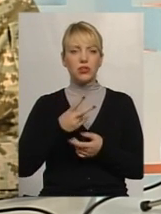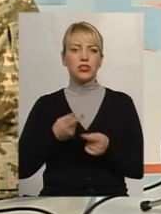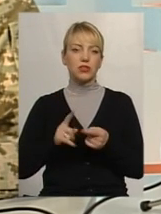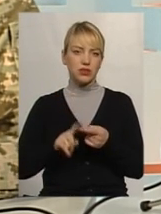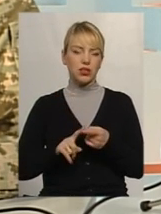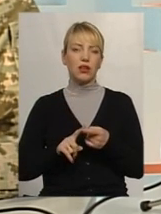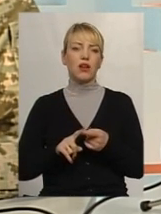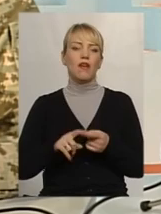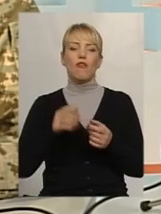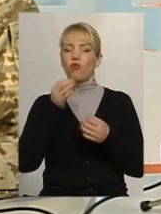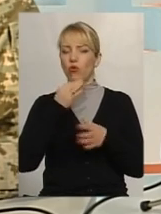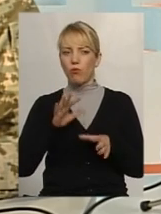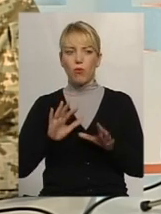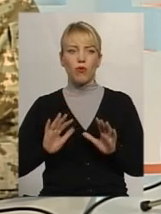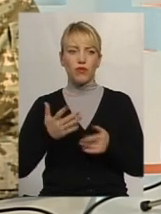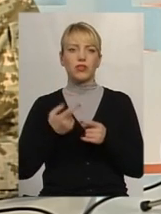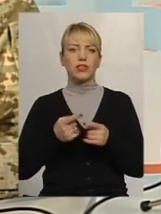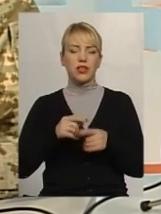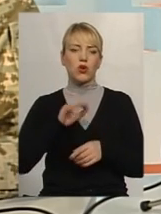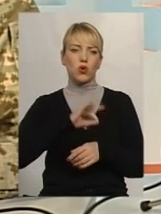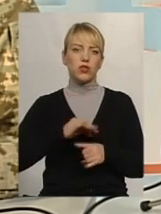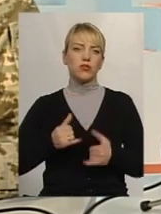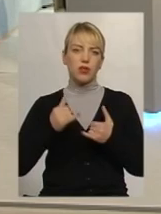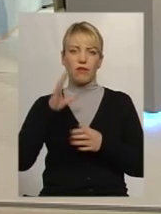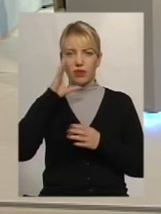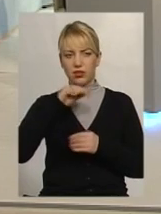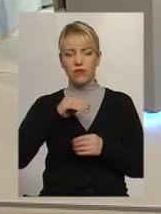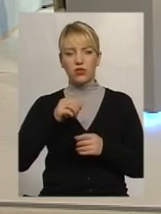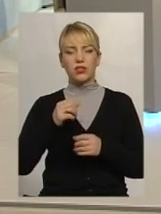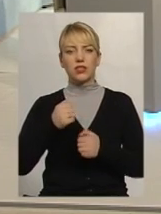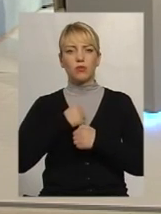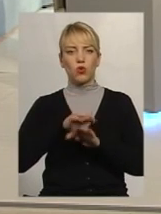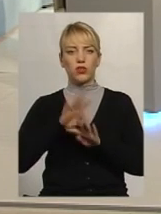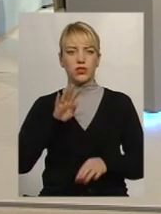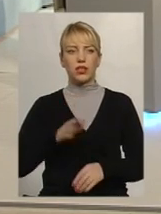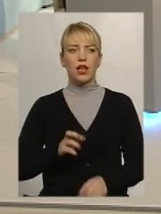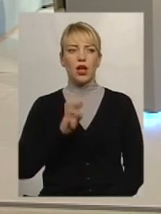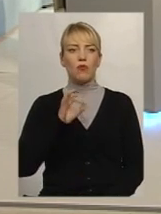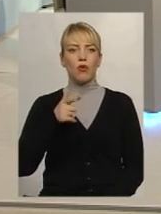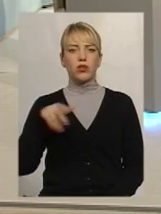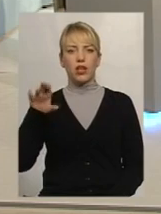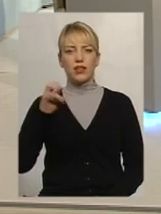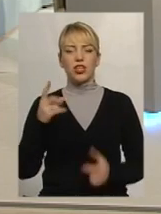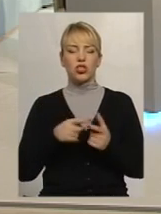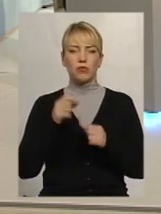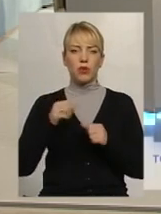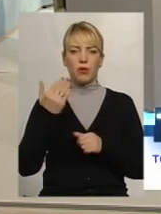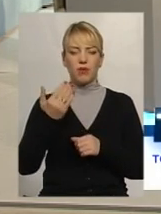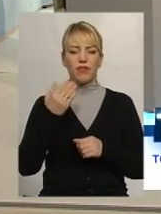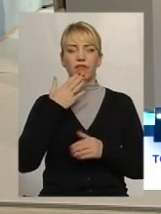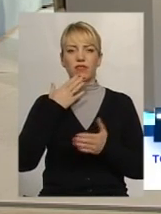це корисно для ефективності Збройних сил. Пане Богдане, а чи могли б Ви в вашій частині для